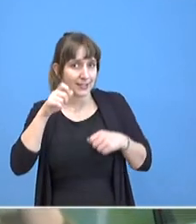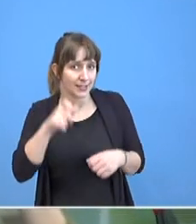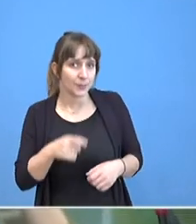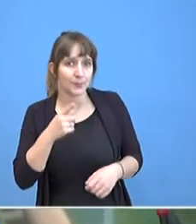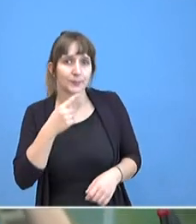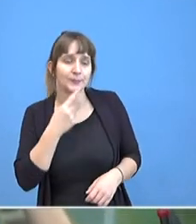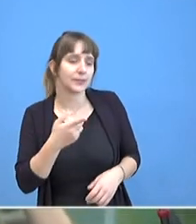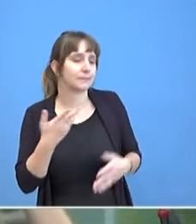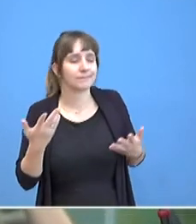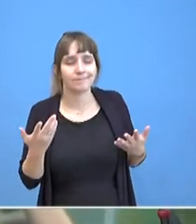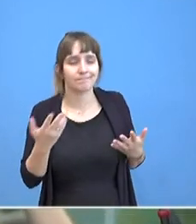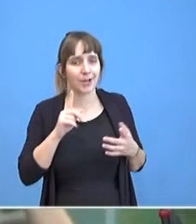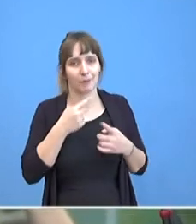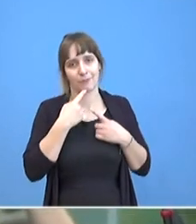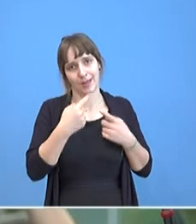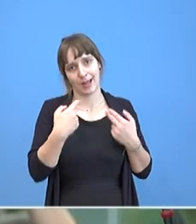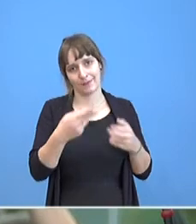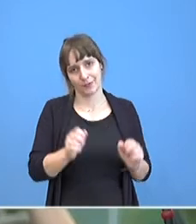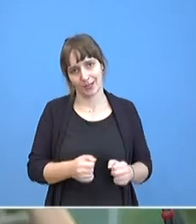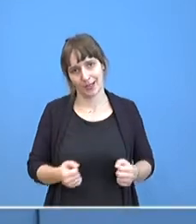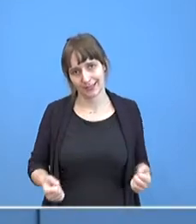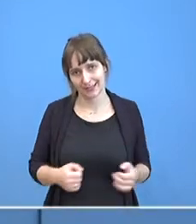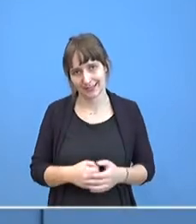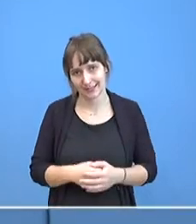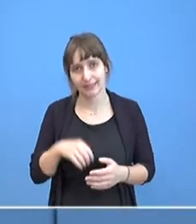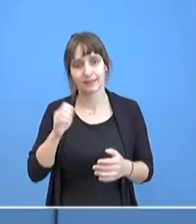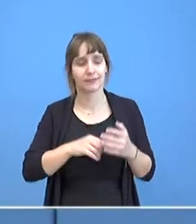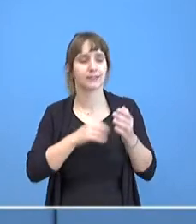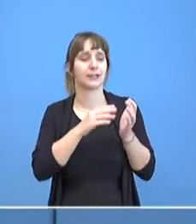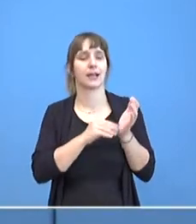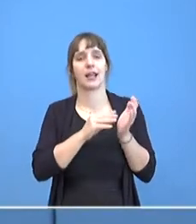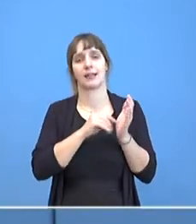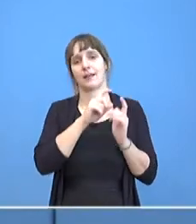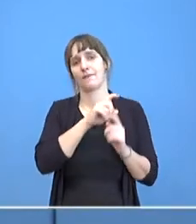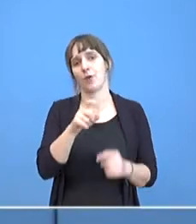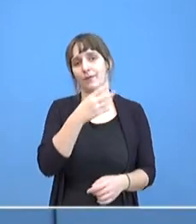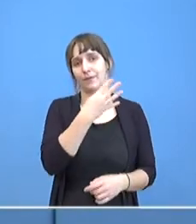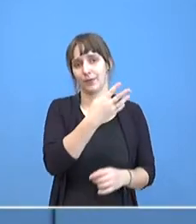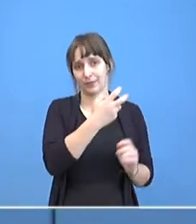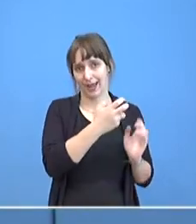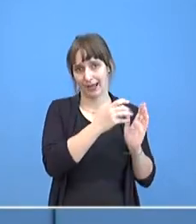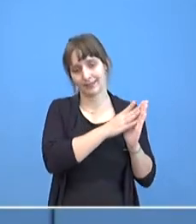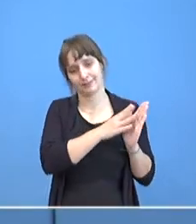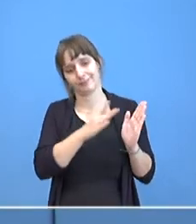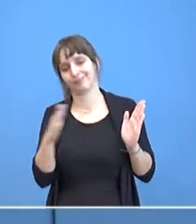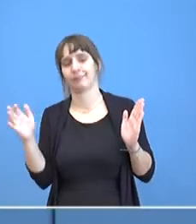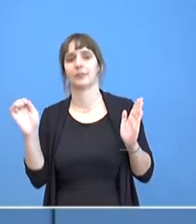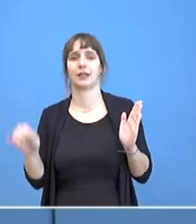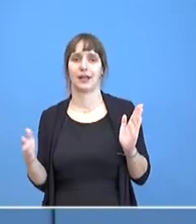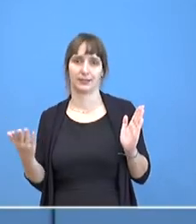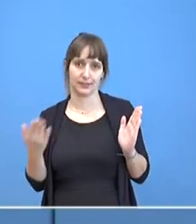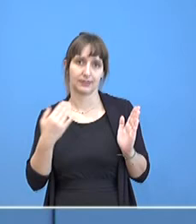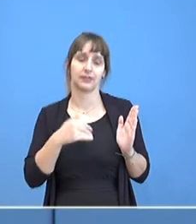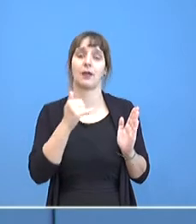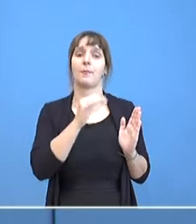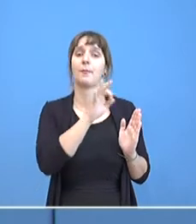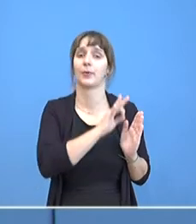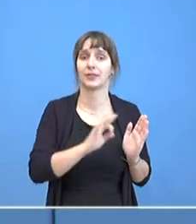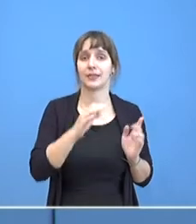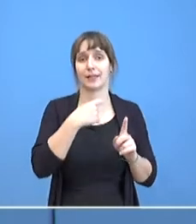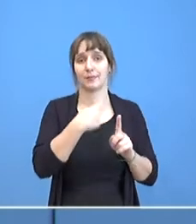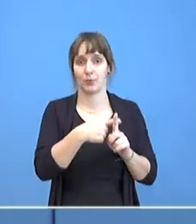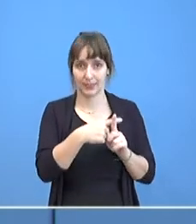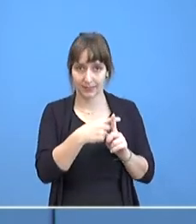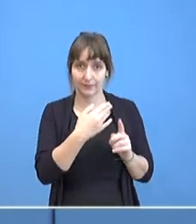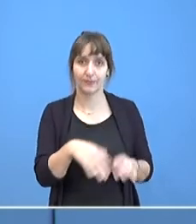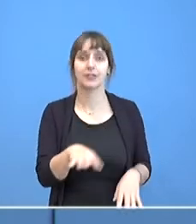zurückbilden ab Kalenderwoche 34. Da hatten wir einen prozeduralen Anteil positiver Tests von